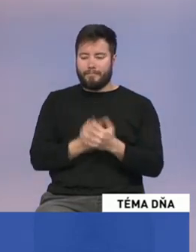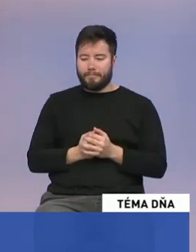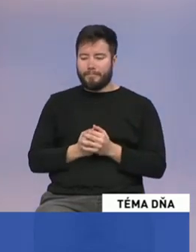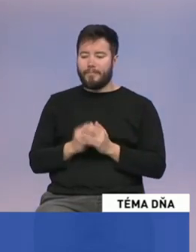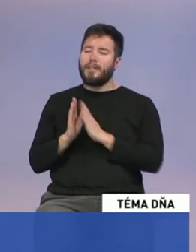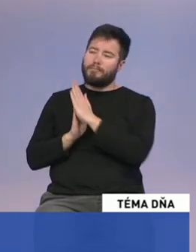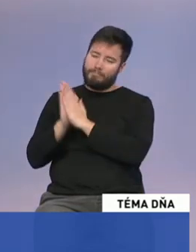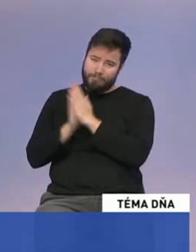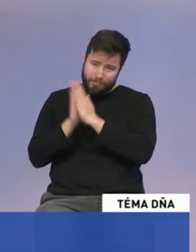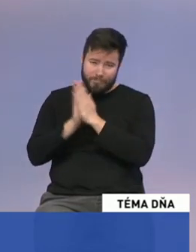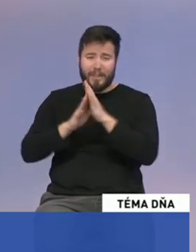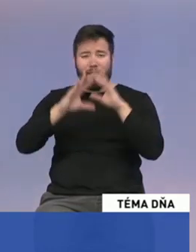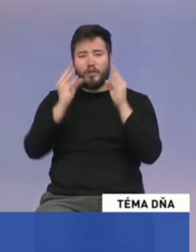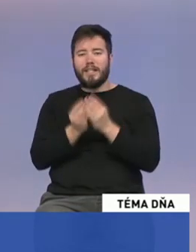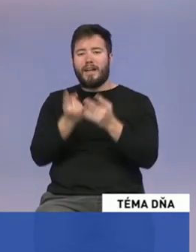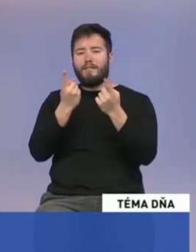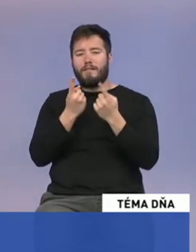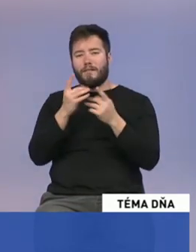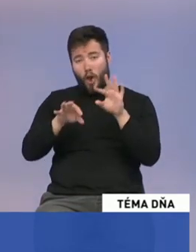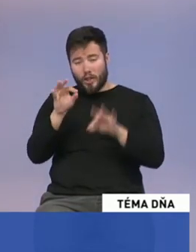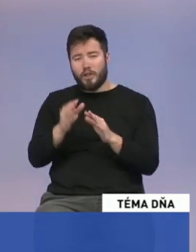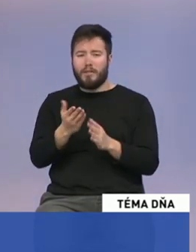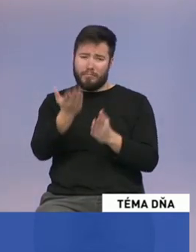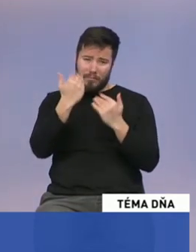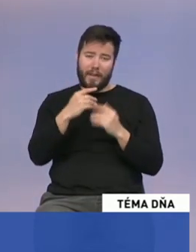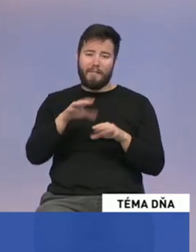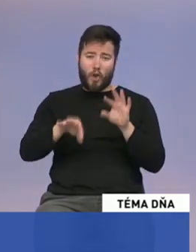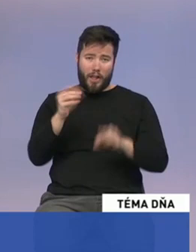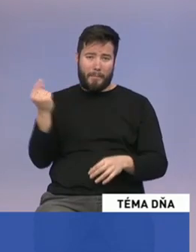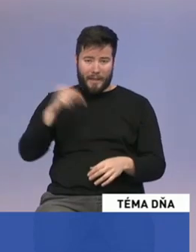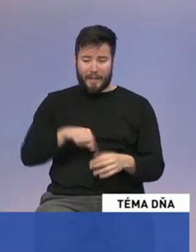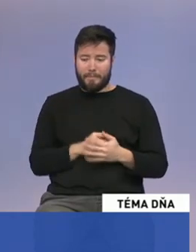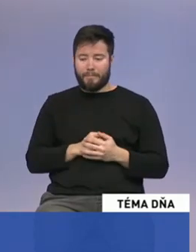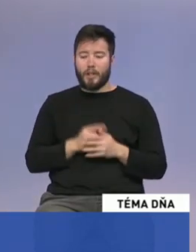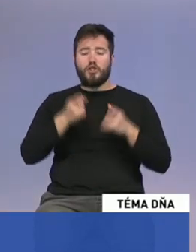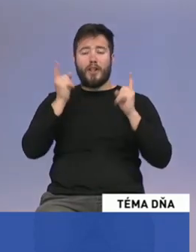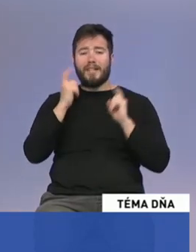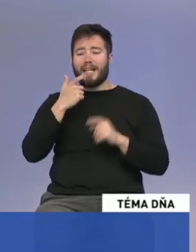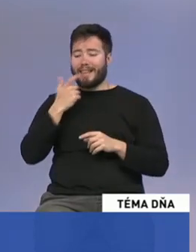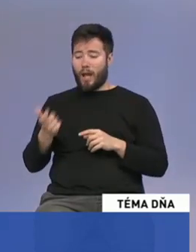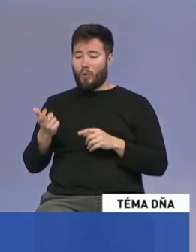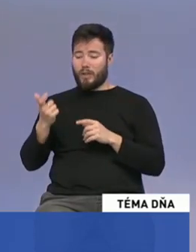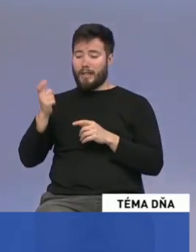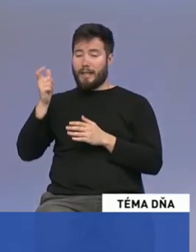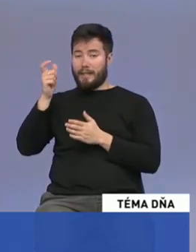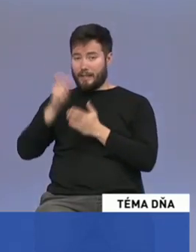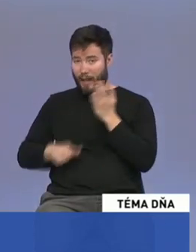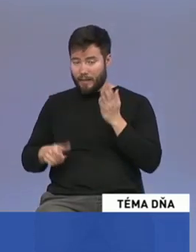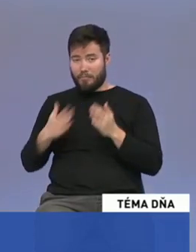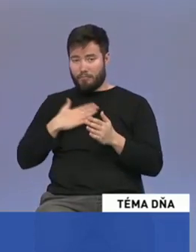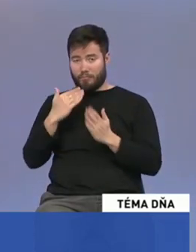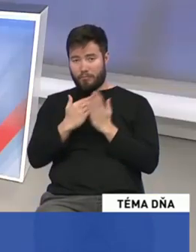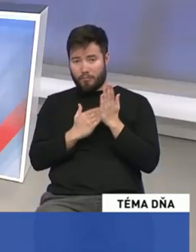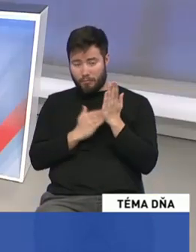voličov aj prišlých voľbám. Verte, že Slovenská národná strana svoj program, ktorý si dala, plnila